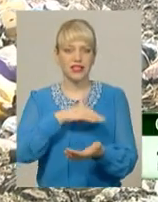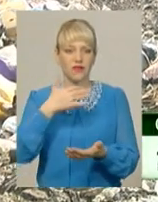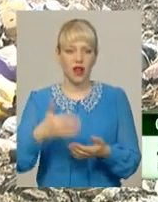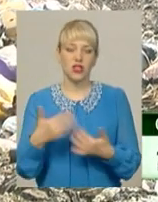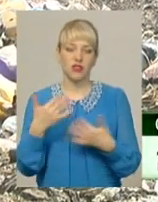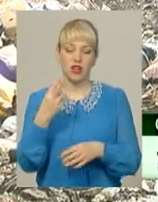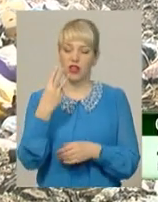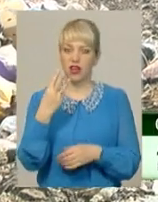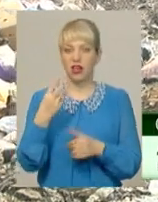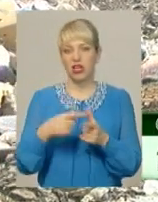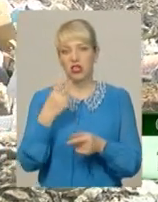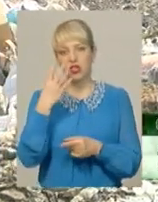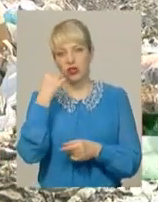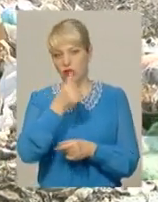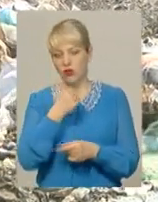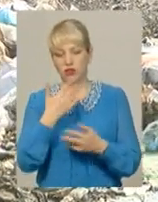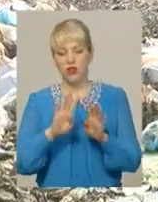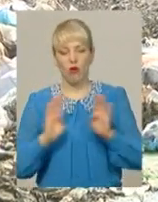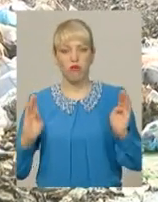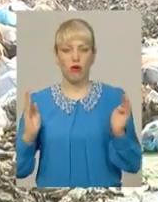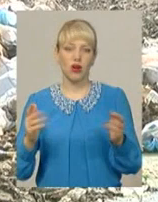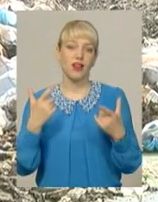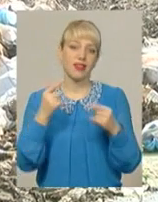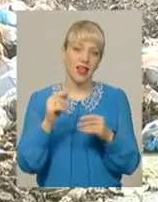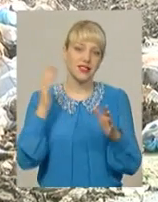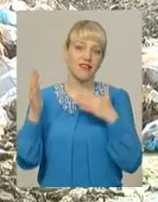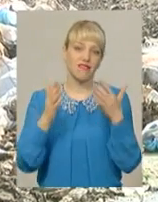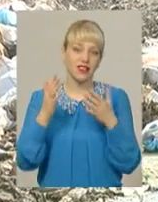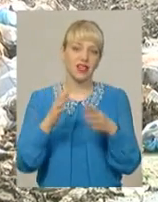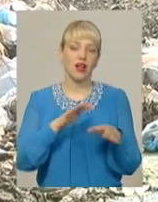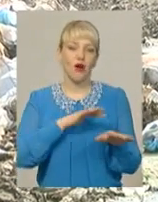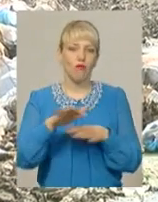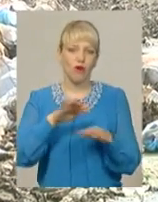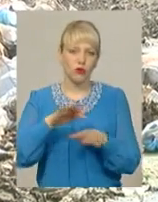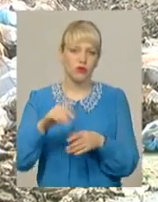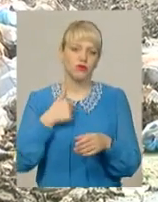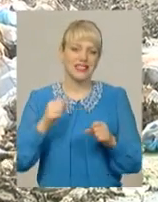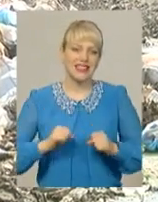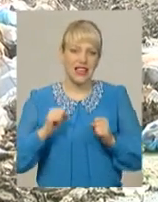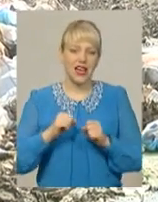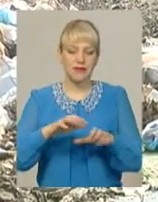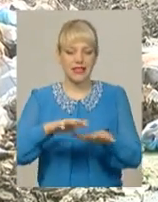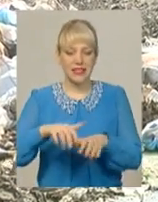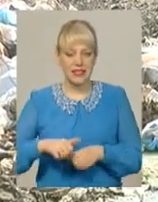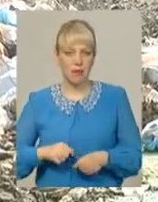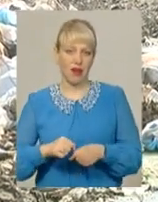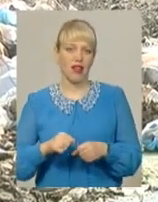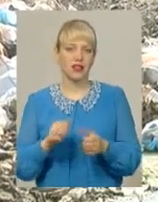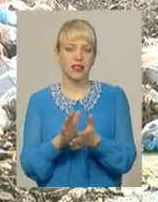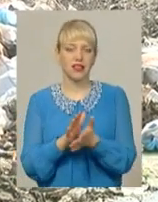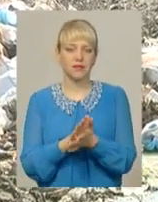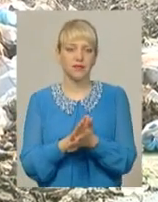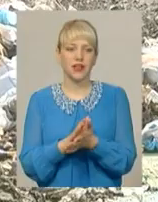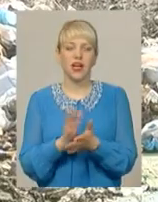обгородили, фактично, то, що десь вітер подув, ми стараємося зразу його забрати з жалоб, і таких